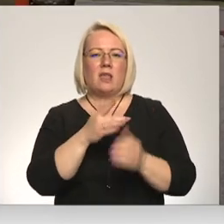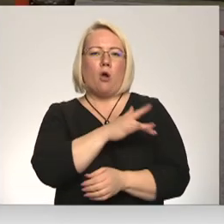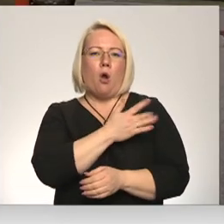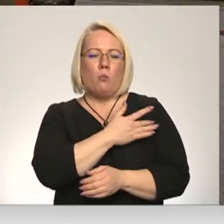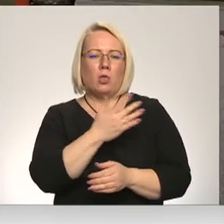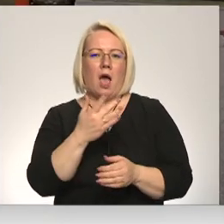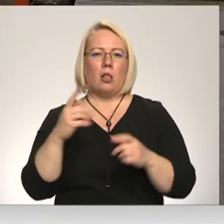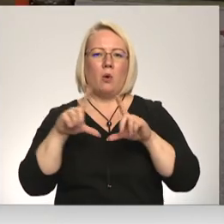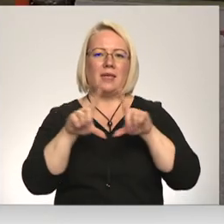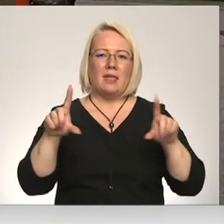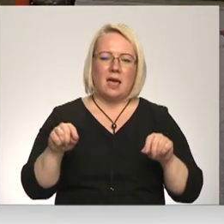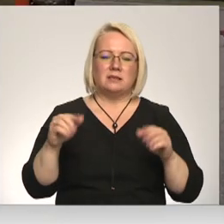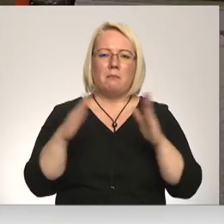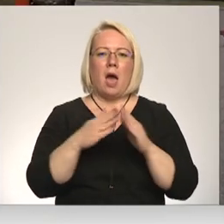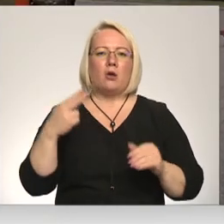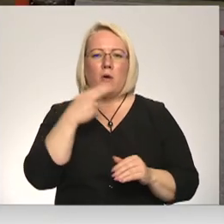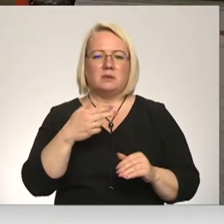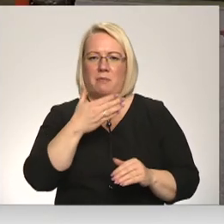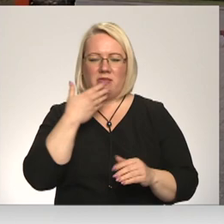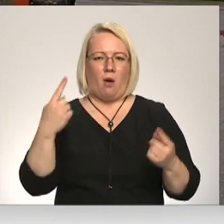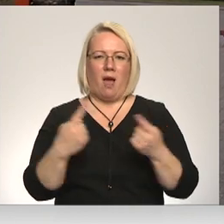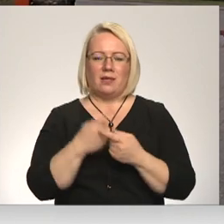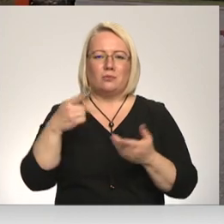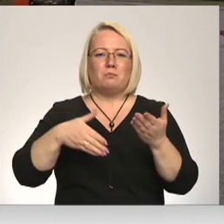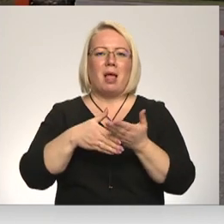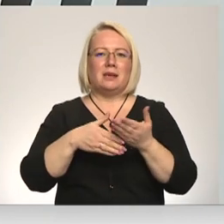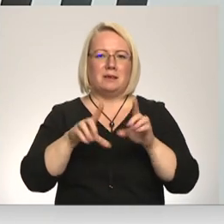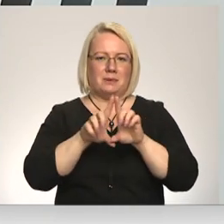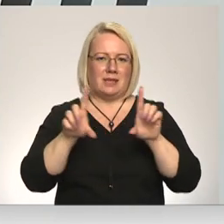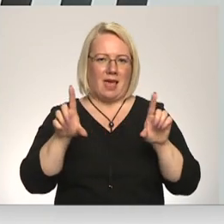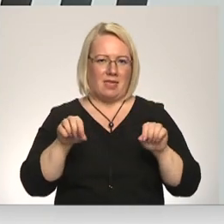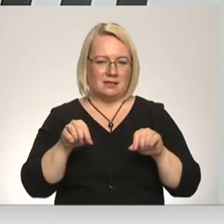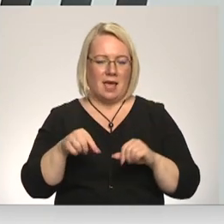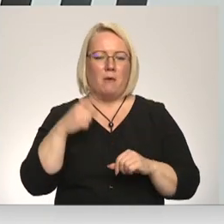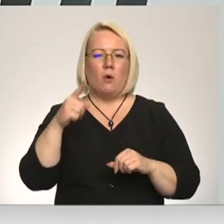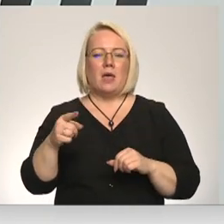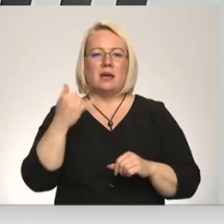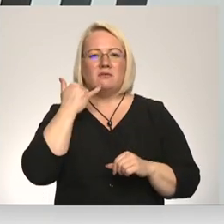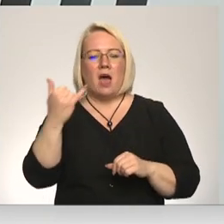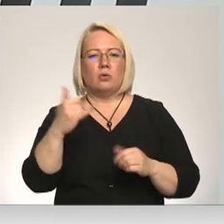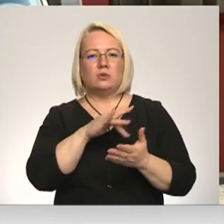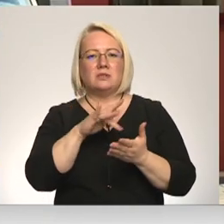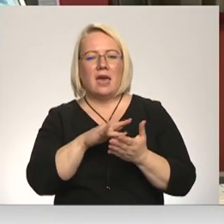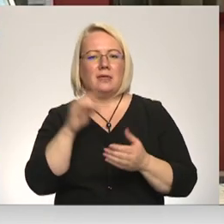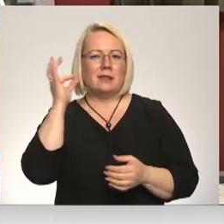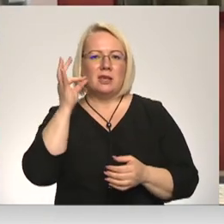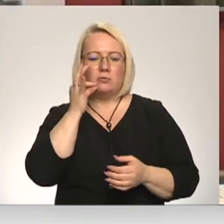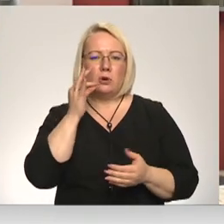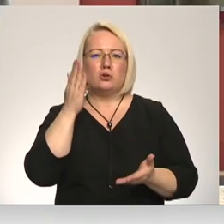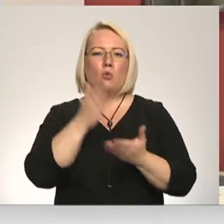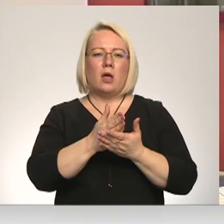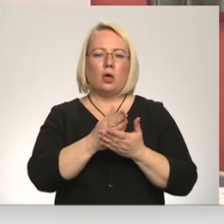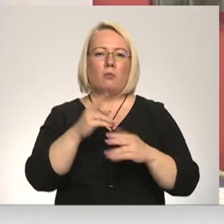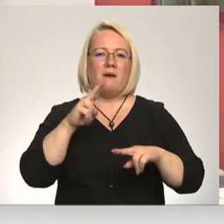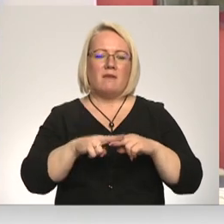apsaimniekotāji vai komersanti, nevis operatīvie dienesti. Zvanu centra dispeča ir nepieciešamības gadījumā uz notikumu vietu izsūta